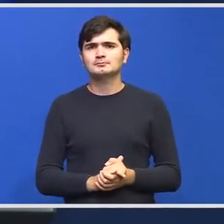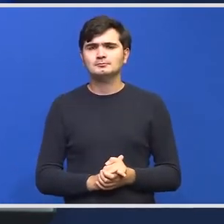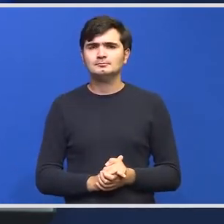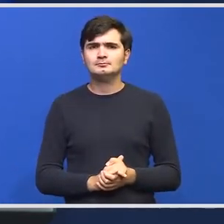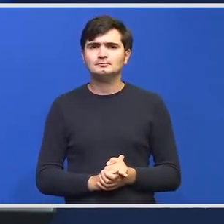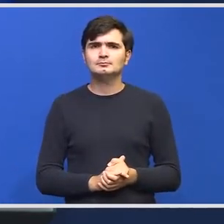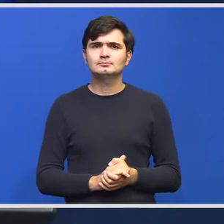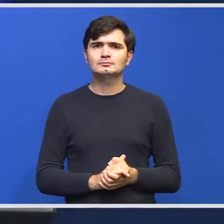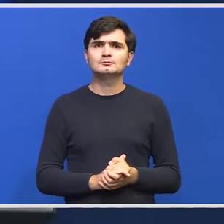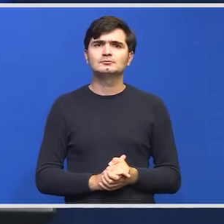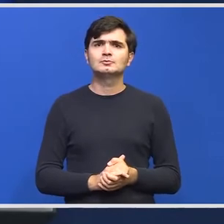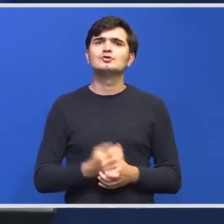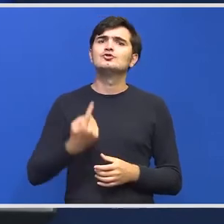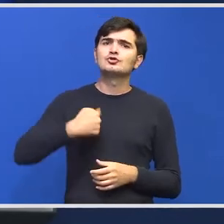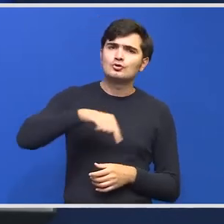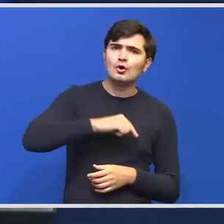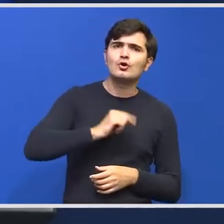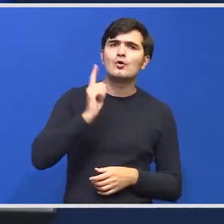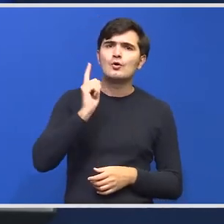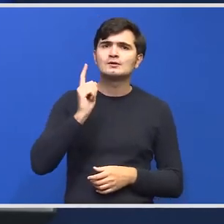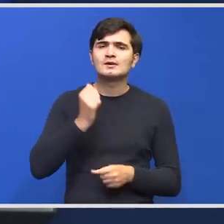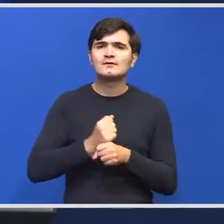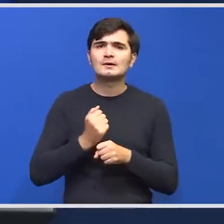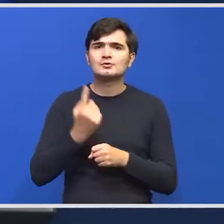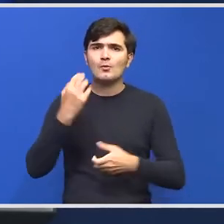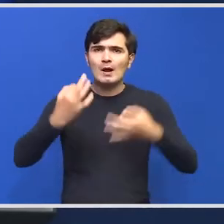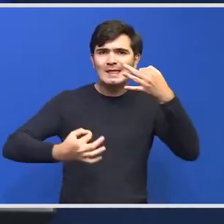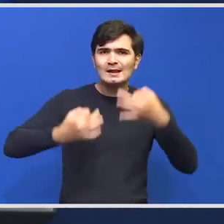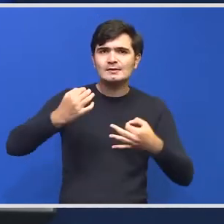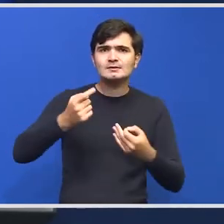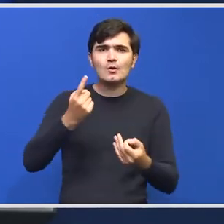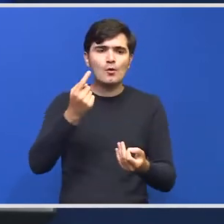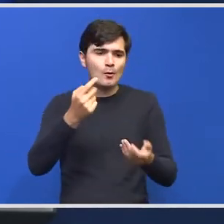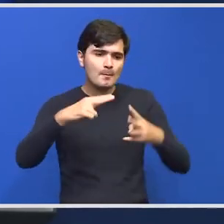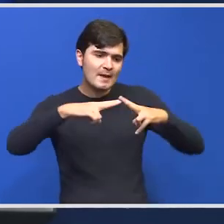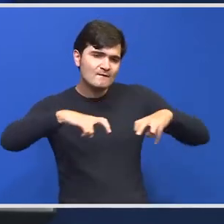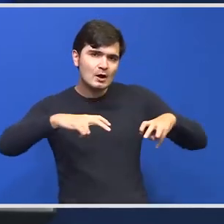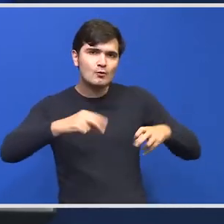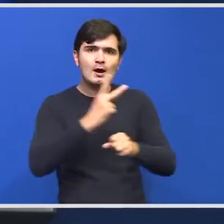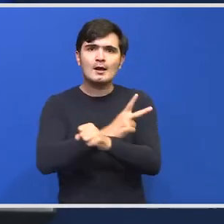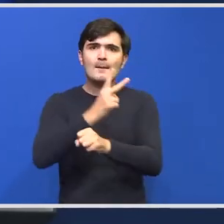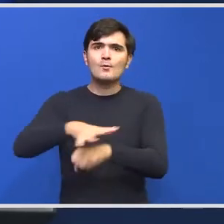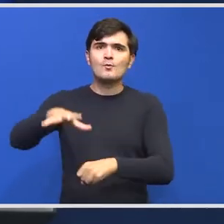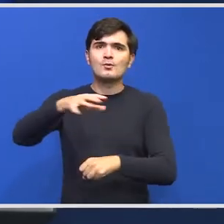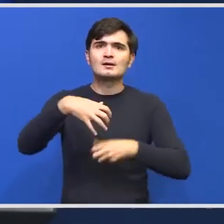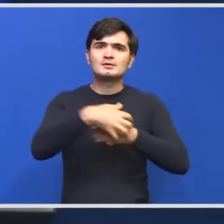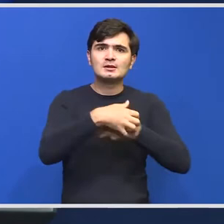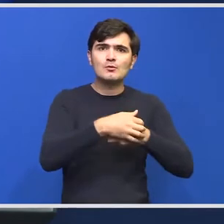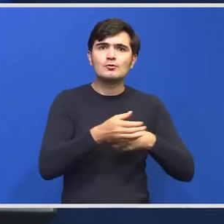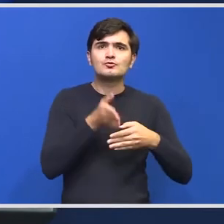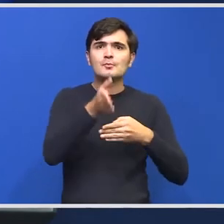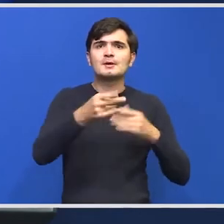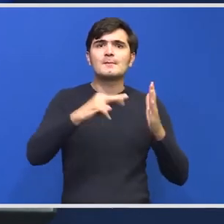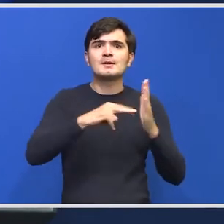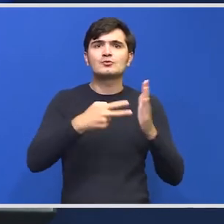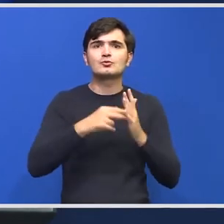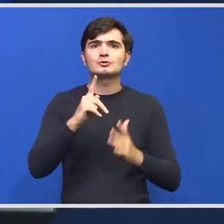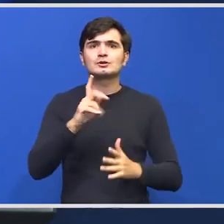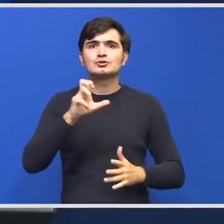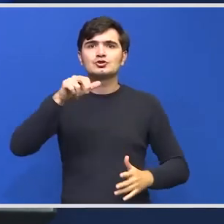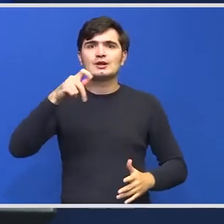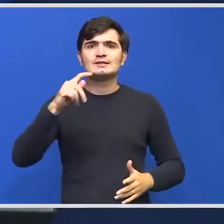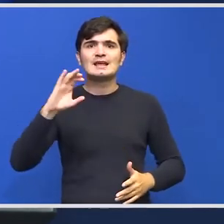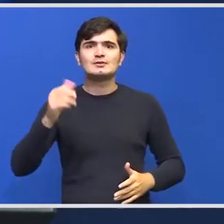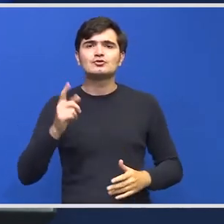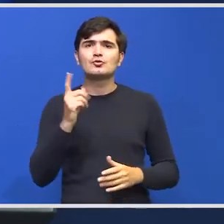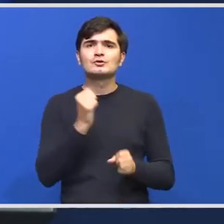vom evalua populația de urși prin metode genetice, respectiv vom crea un